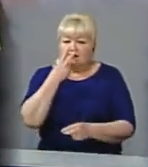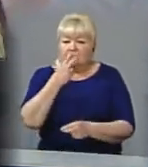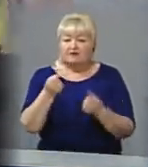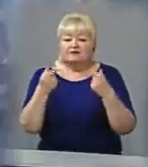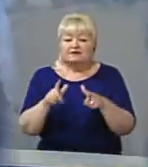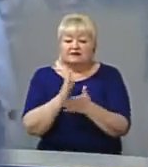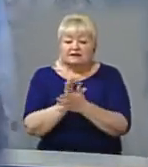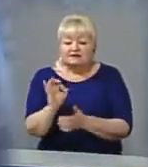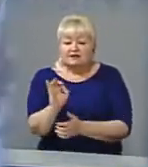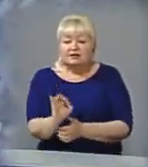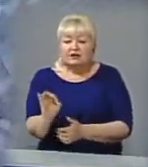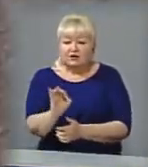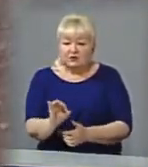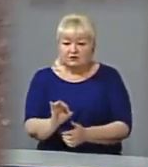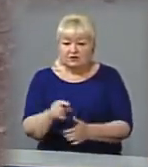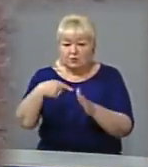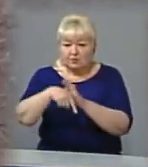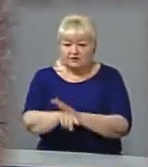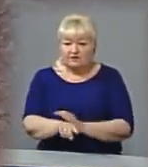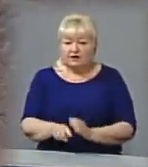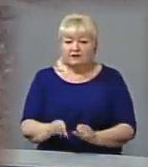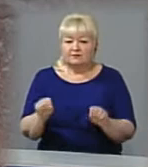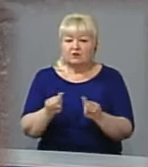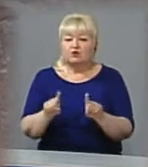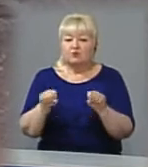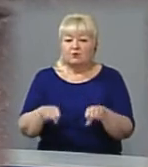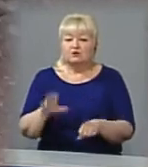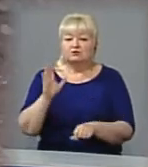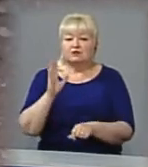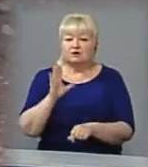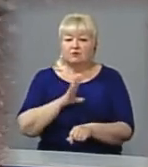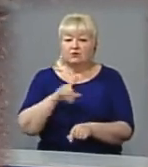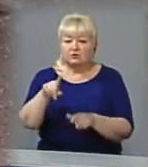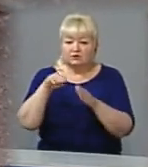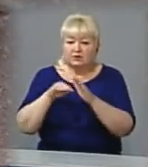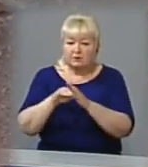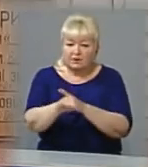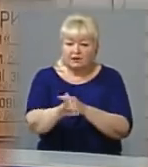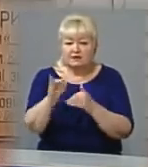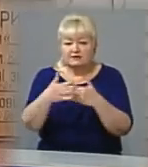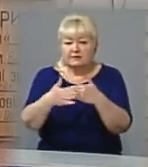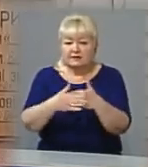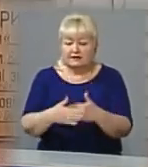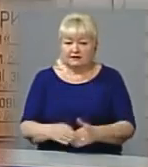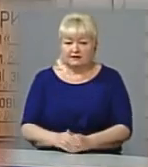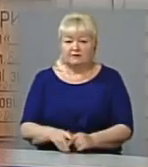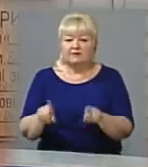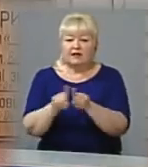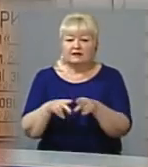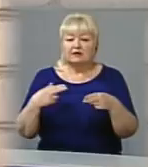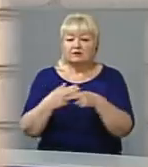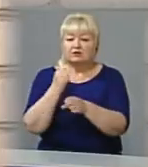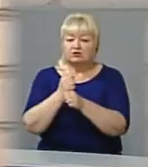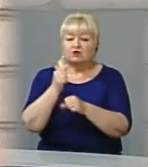дирочки у підвалах, щоб їх можна було покласти у труту і прикрити. Такі профілактичні роботи